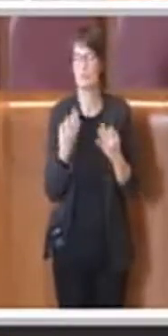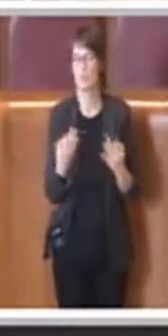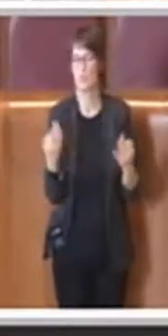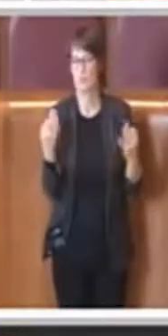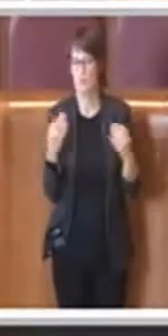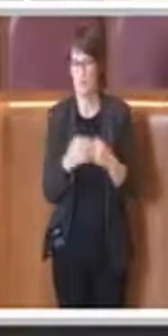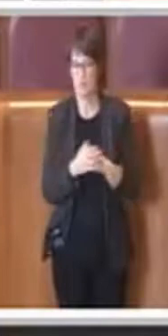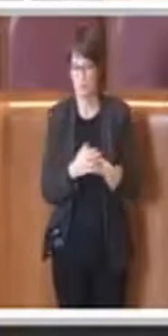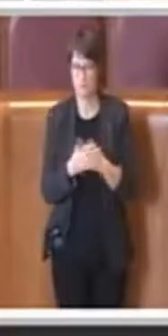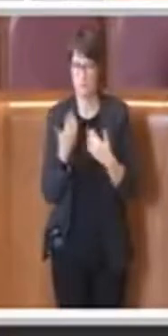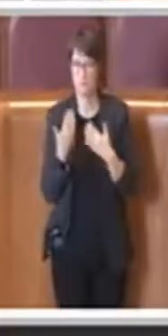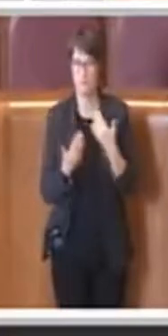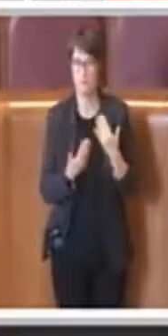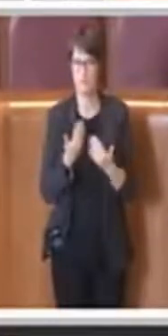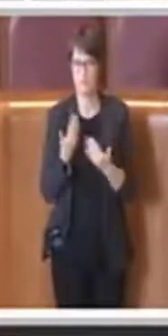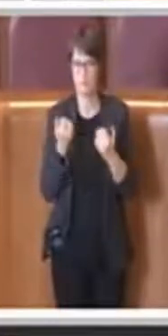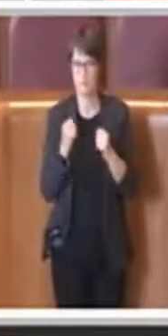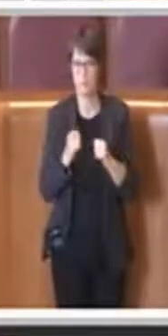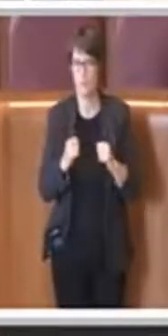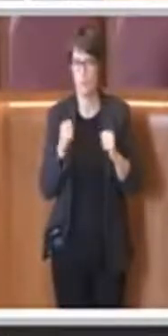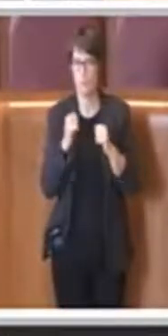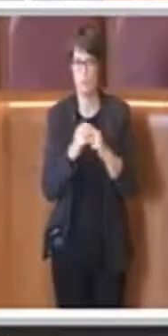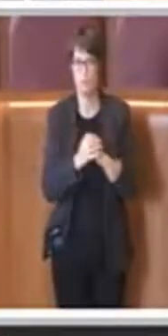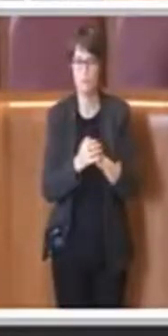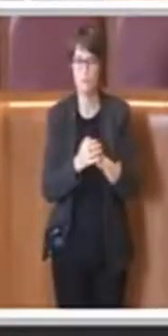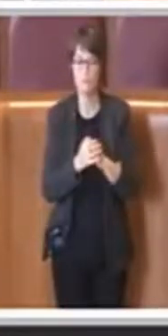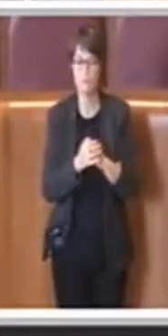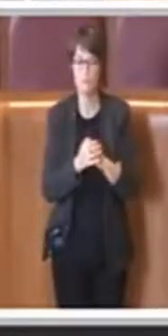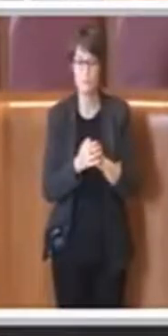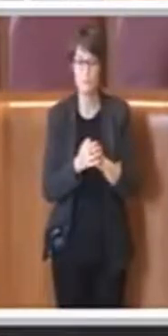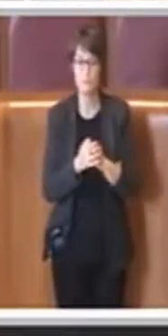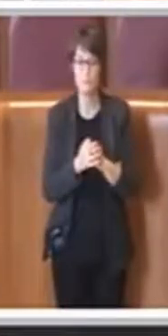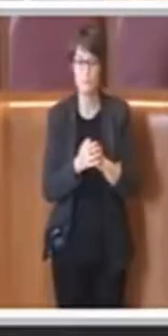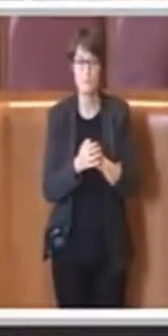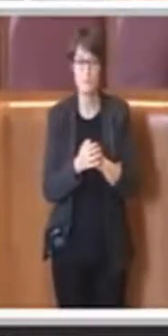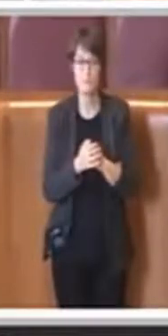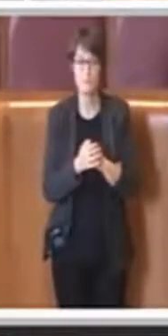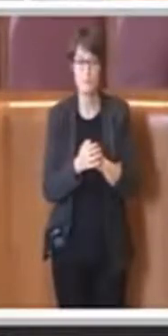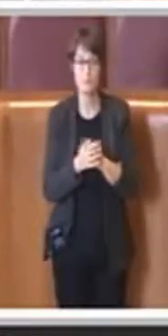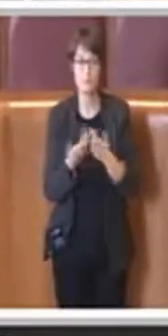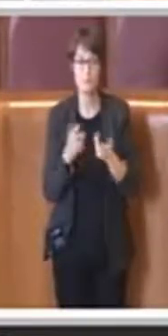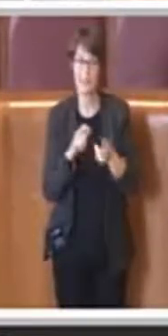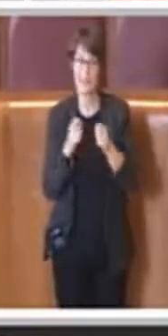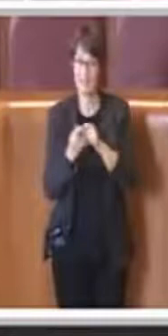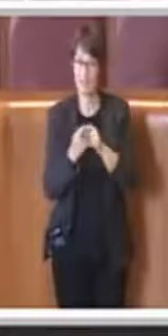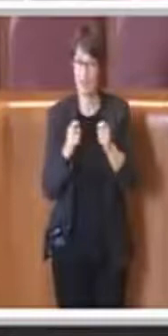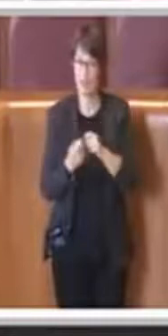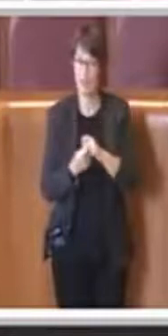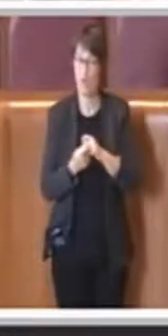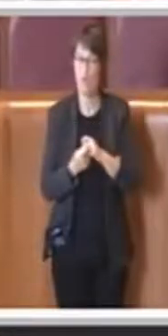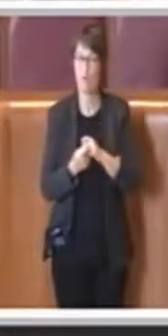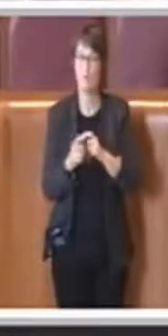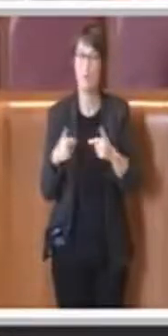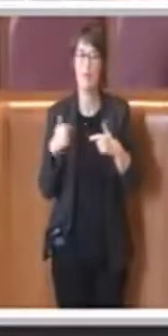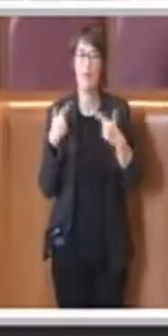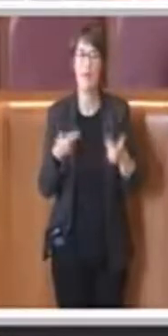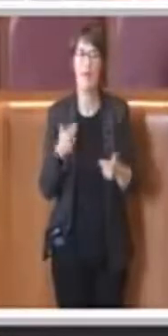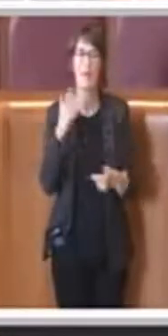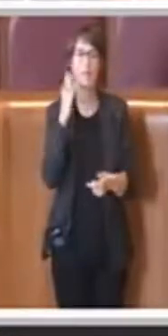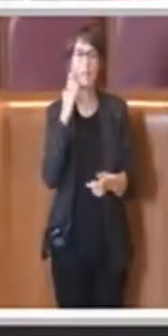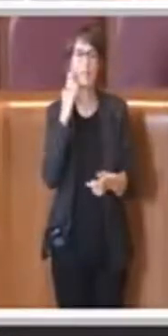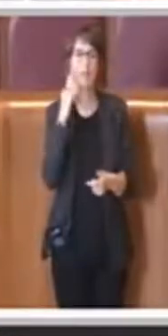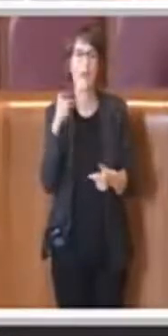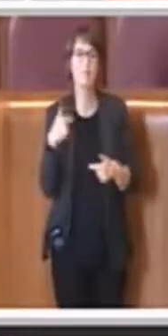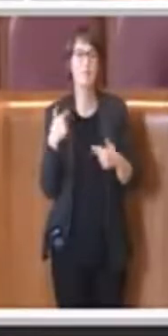con queste riforme si sta lasciando non nuovi debiti ma nuovi diritti o meglio